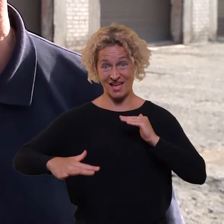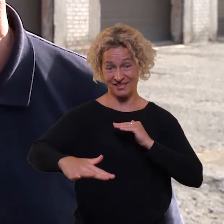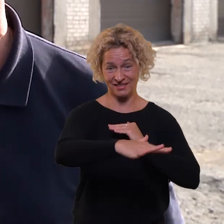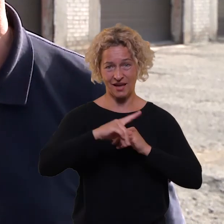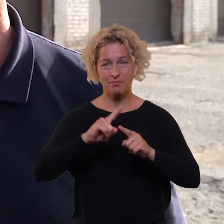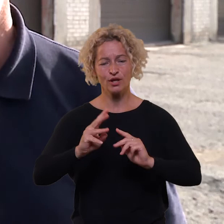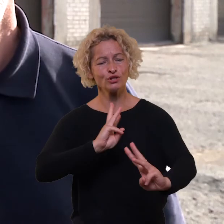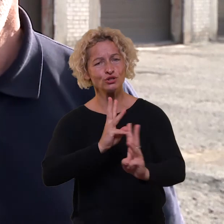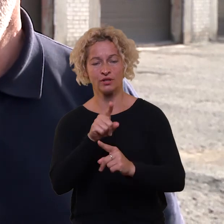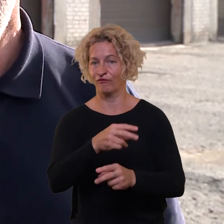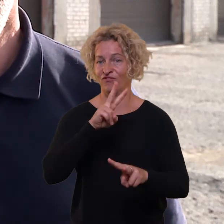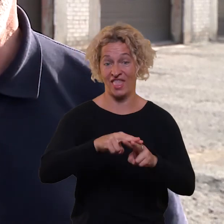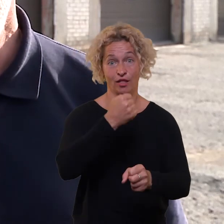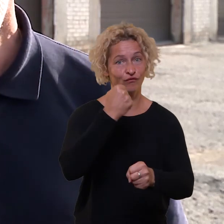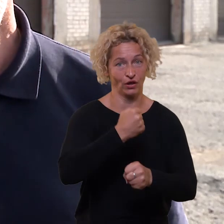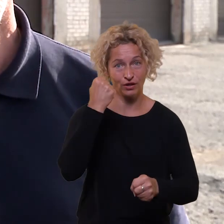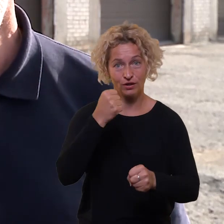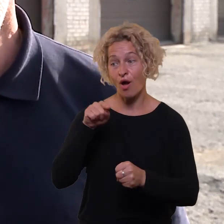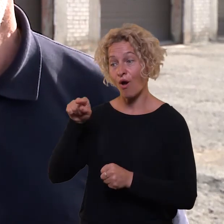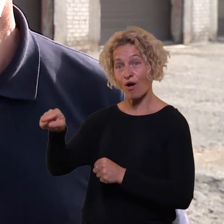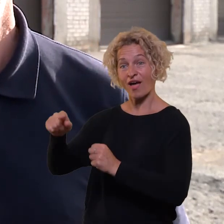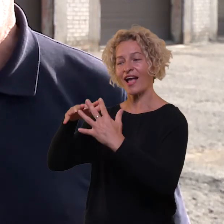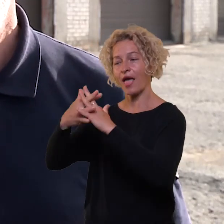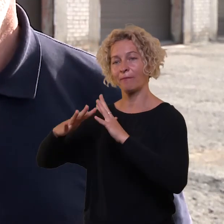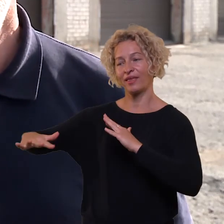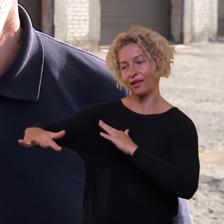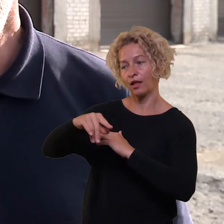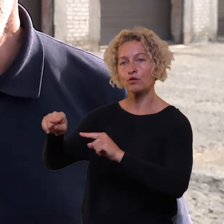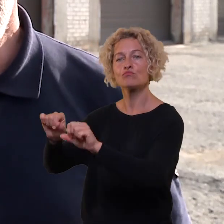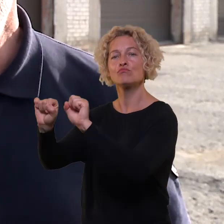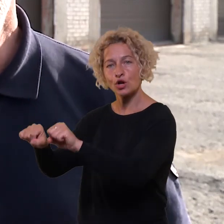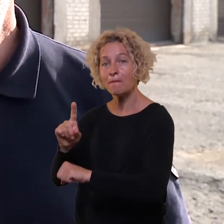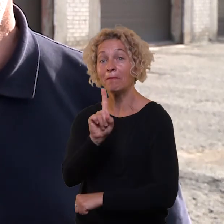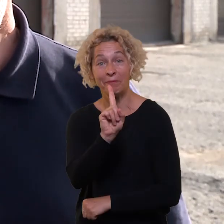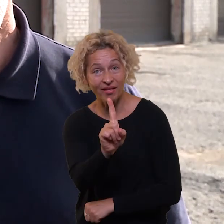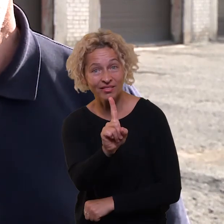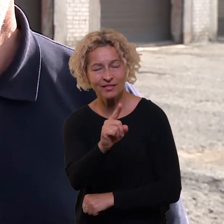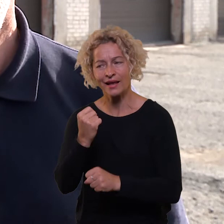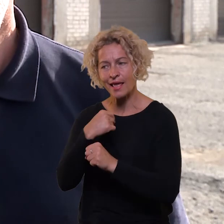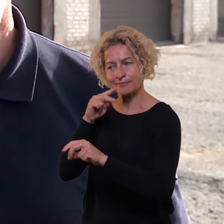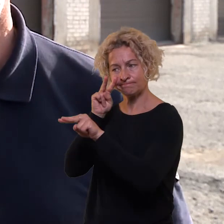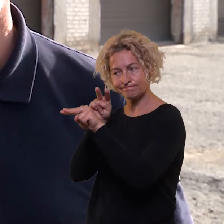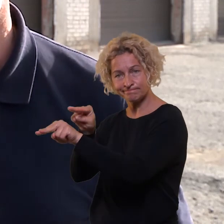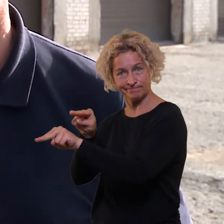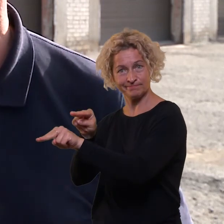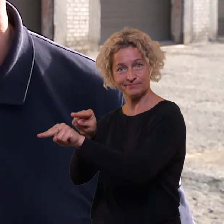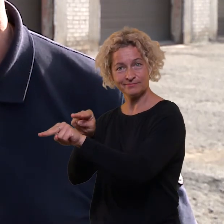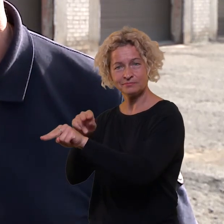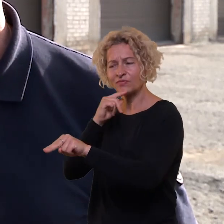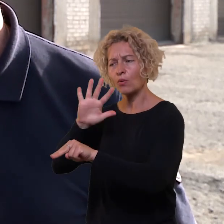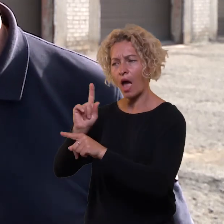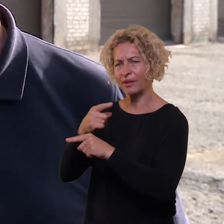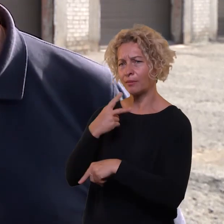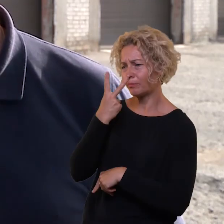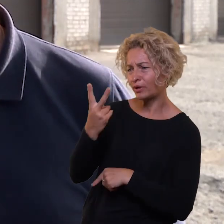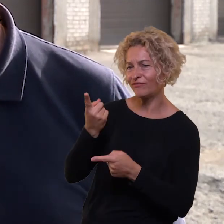viskuriantį negalima. Čia kaimo teritorijose ir tai turi būti prižiūrimas, nes jeigu randama, kad